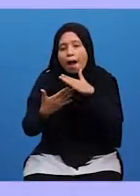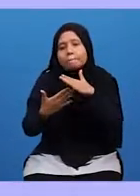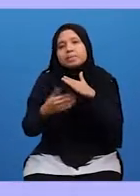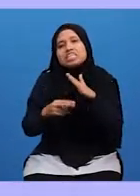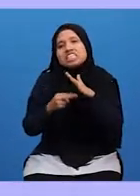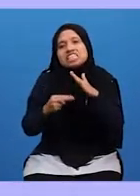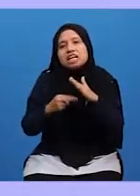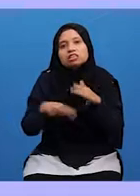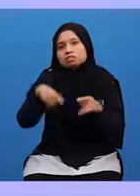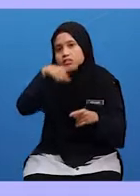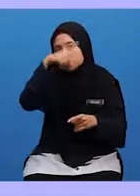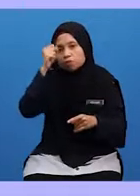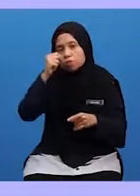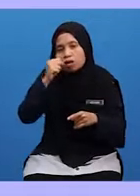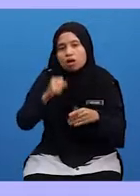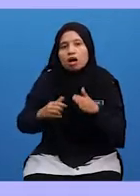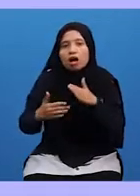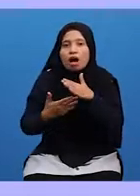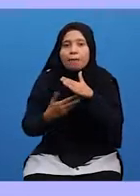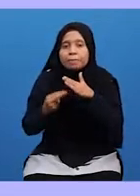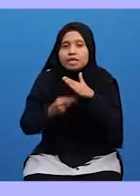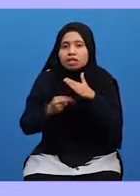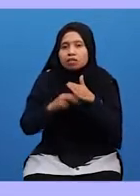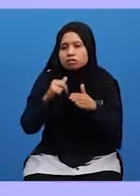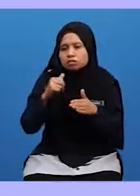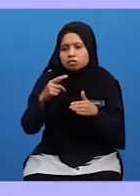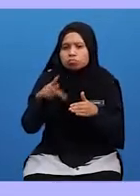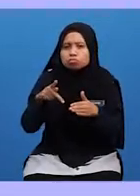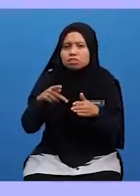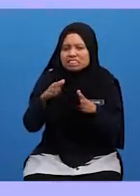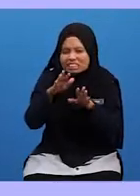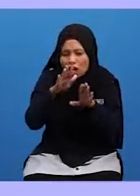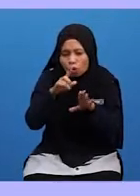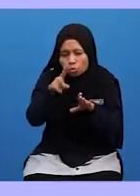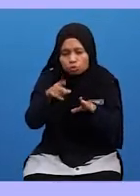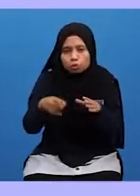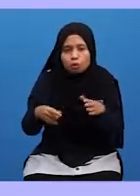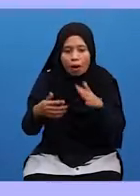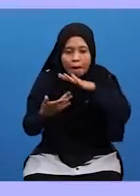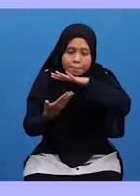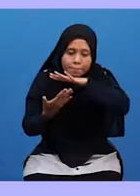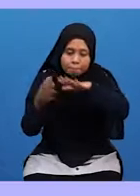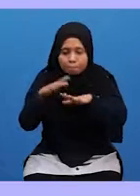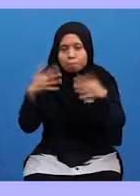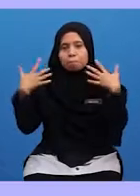Neraka Kerana Api Neraka Pun Takut Untuk Membakar Badan Mereka Yang Bercakap